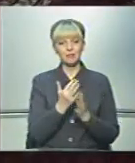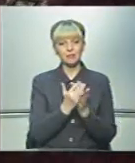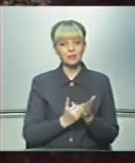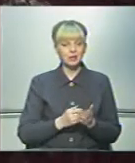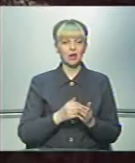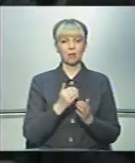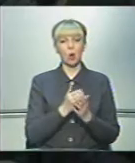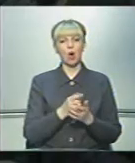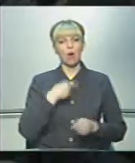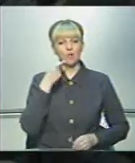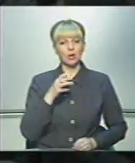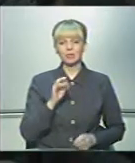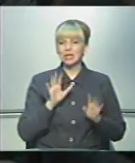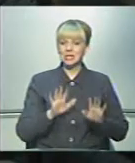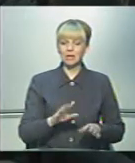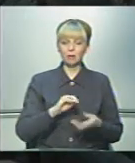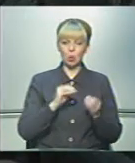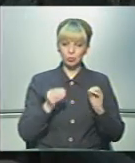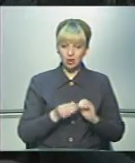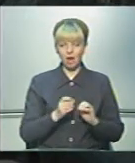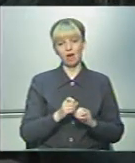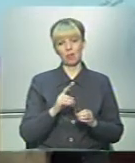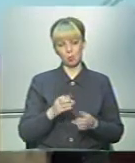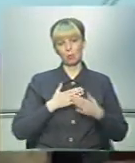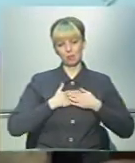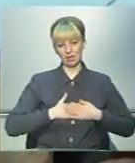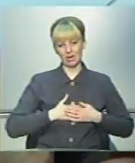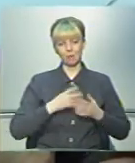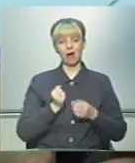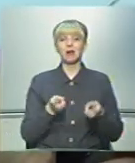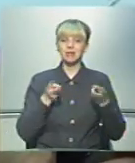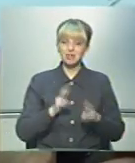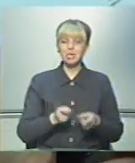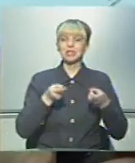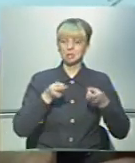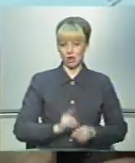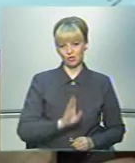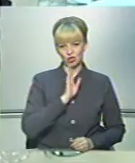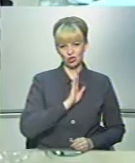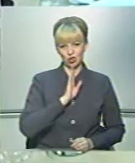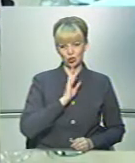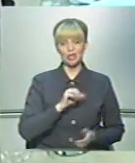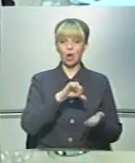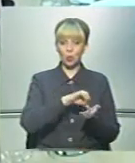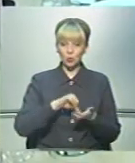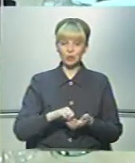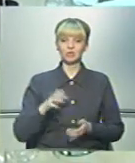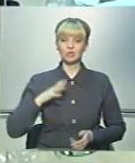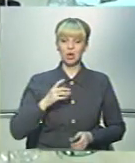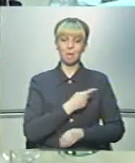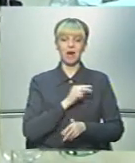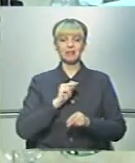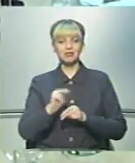насечної програми говоритимуть не тільки про проблеми, а й про приємне, як залишатись справжньою жінкою. На учасниць чекають